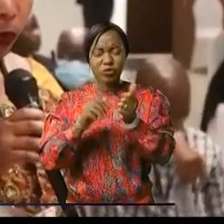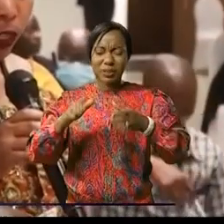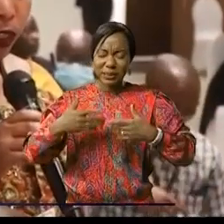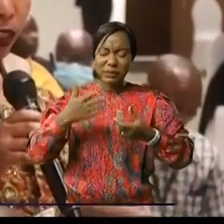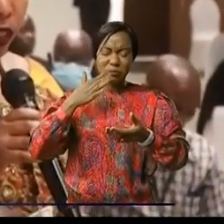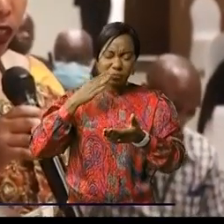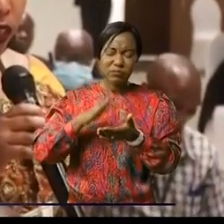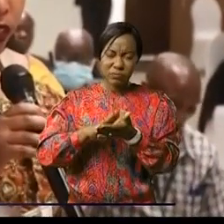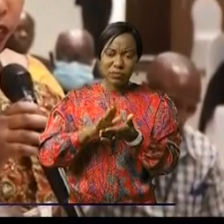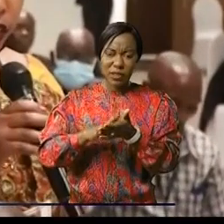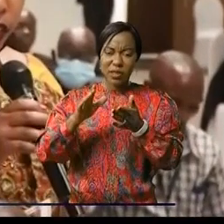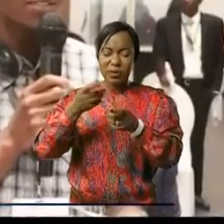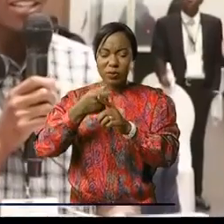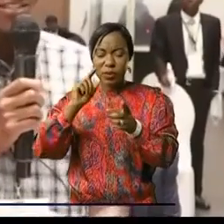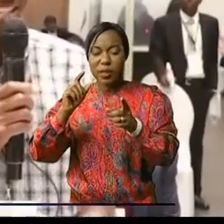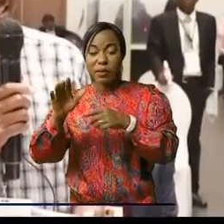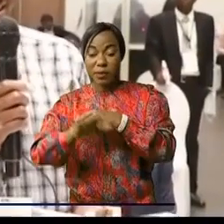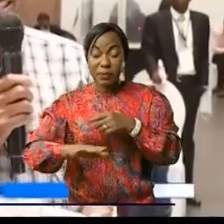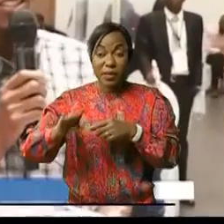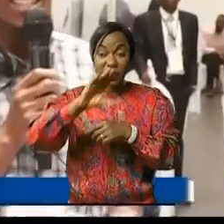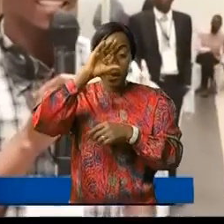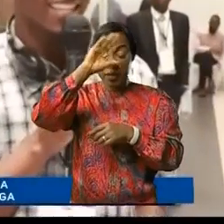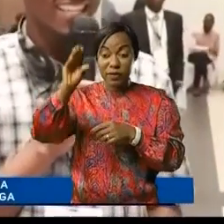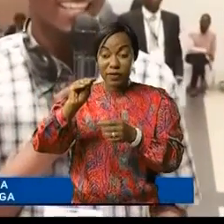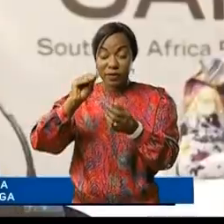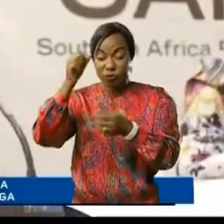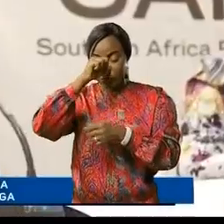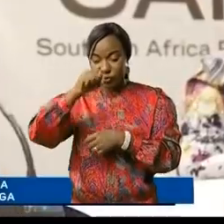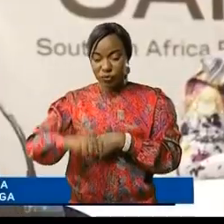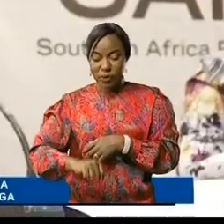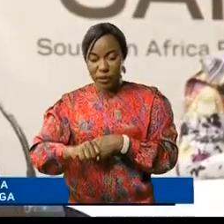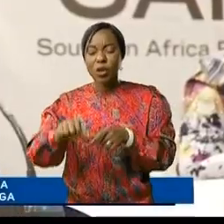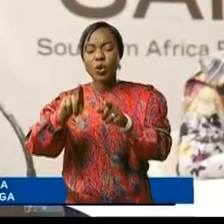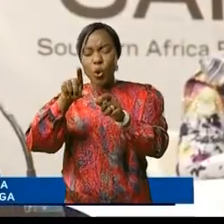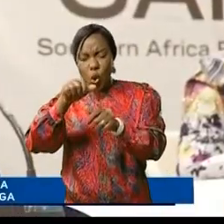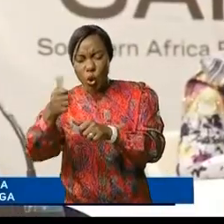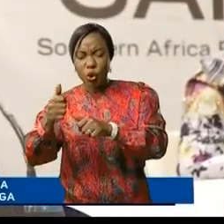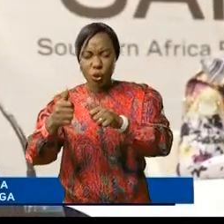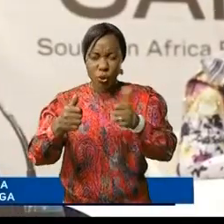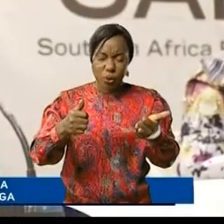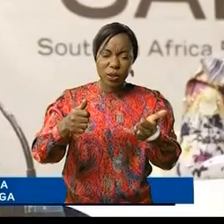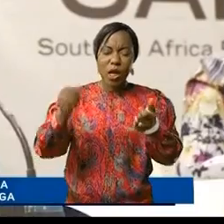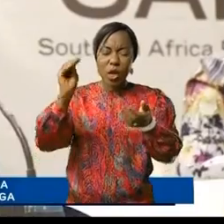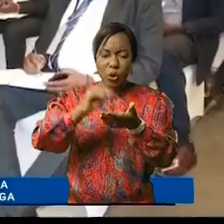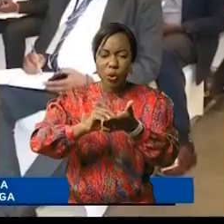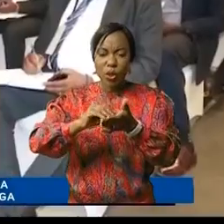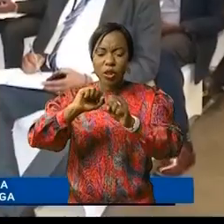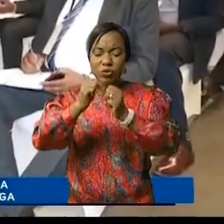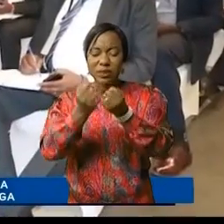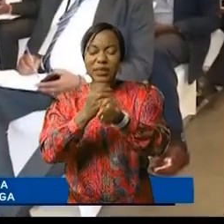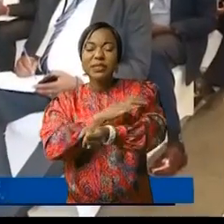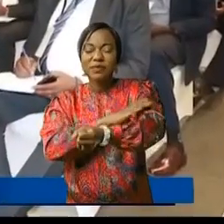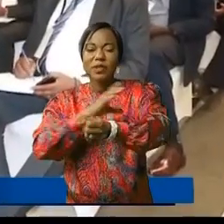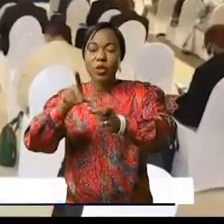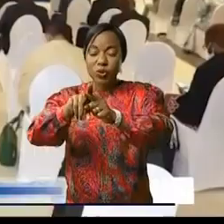africains dont l'Afrique du Sud, le Zimbabwe, le Botswana, les Kenyans et les Soudans, mais aussi de la société civile et de la FEC qui ont tous